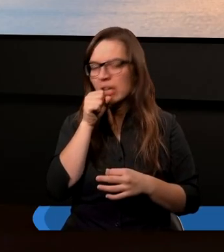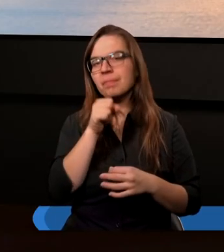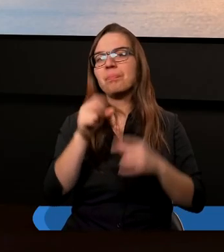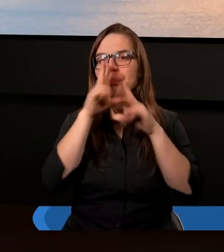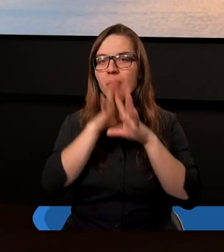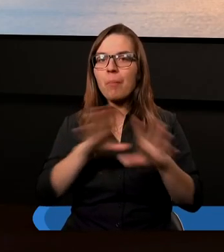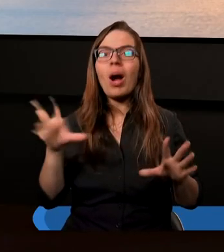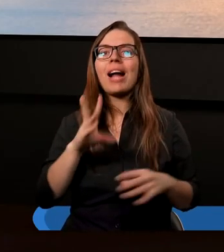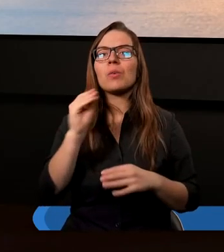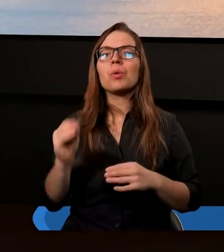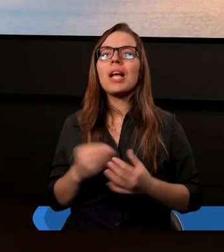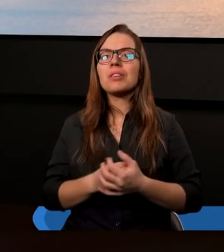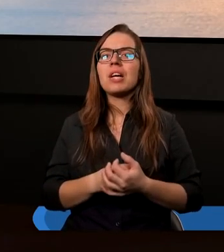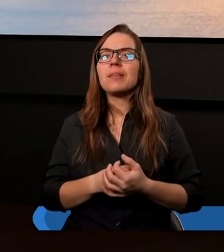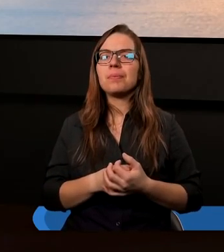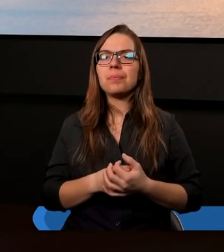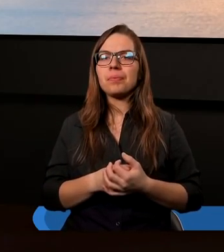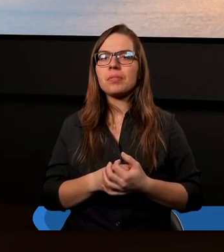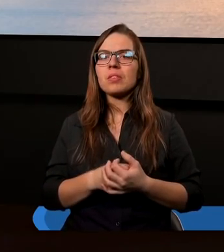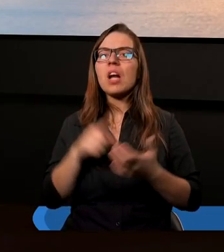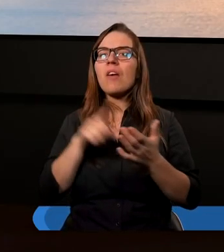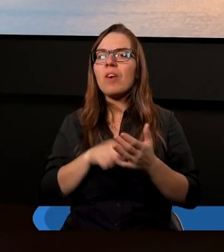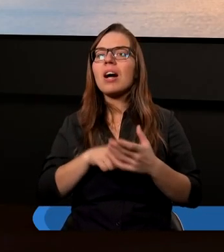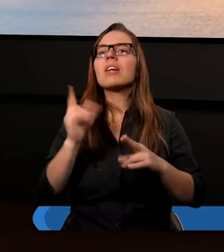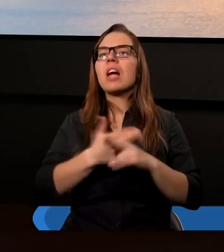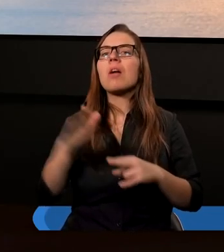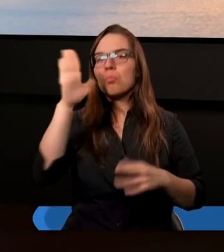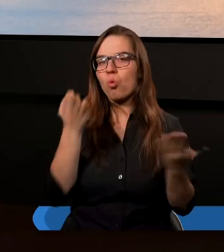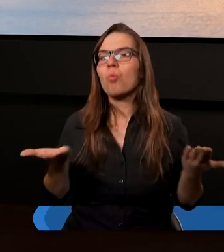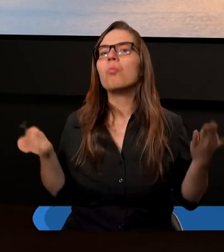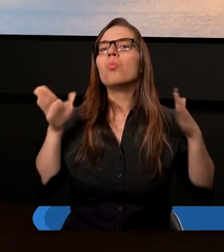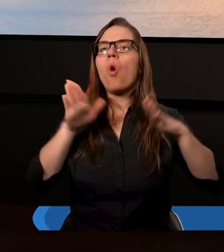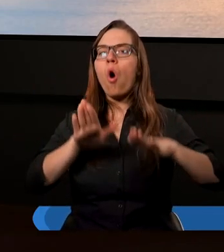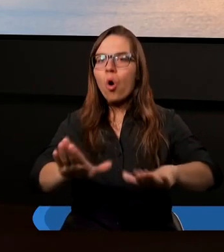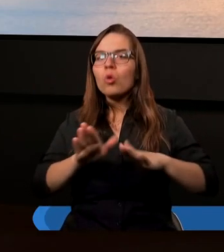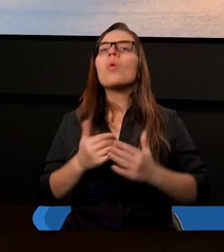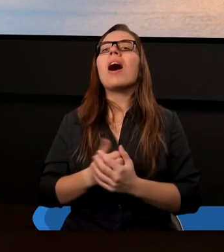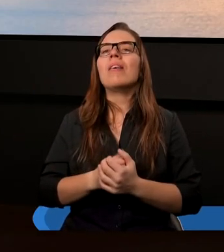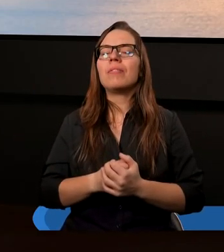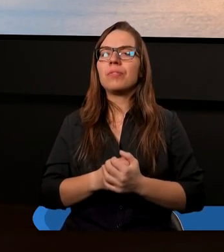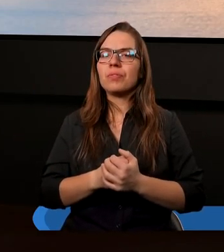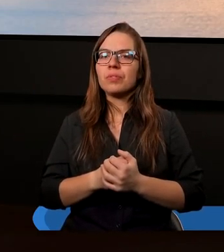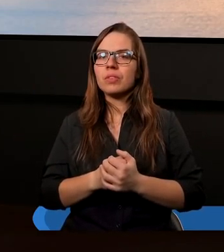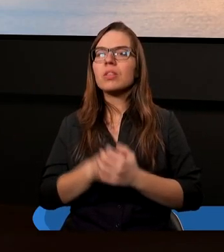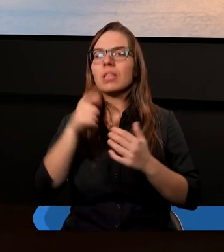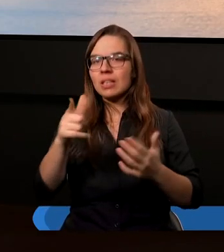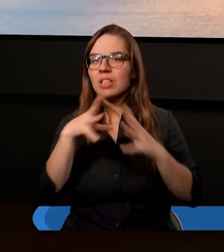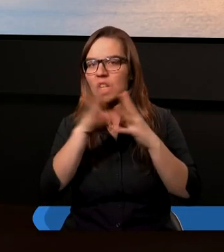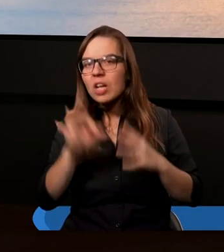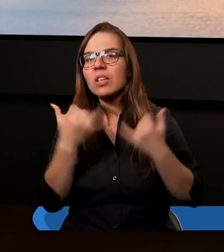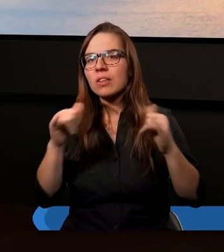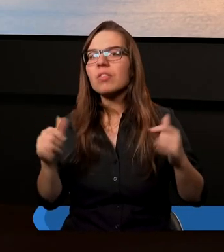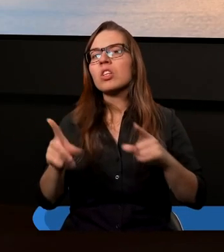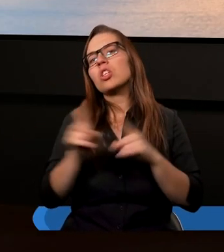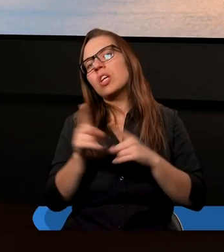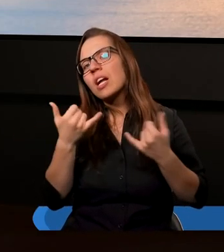pokazuje, że zawsze kiedy Pan Bóg mi błogosławi to muszę dać mu dziesięcinę albo